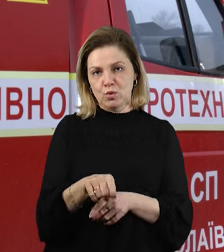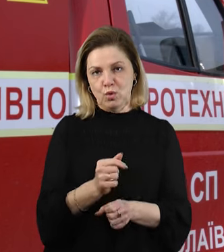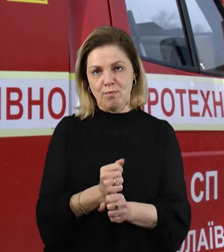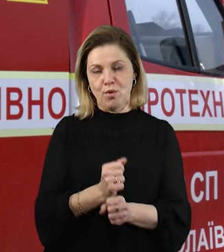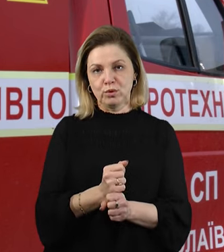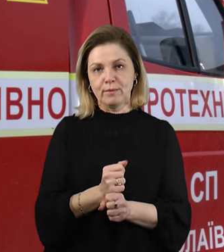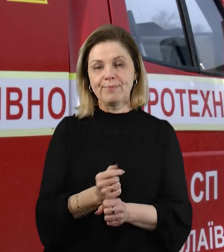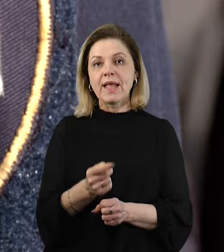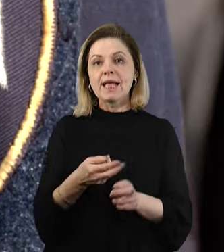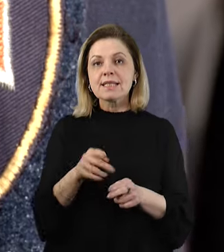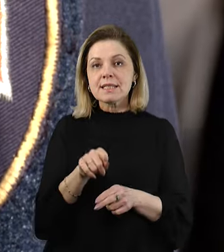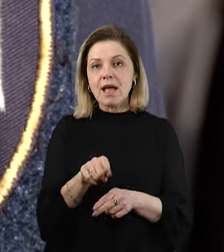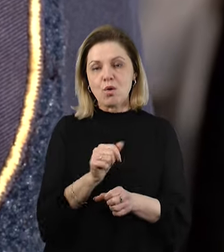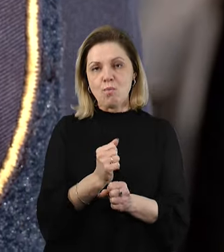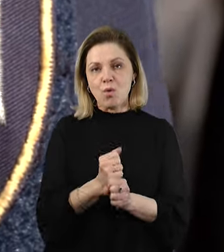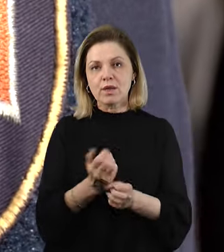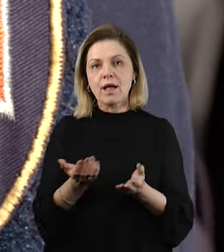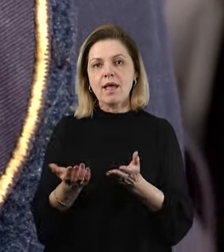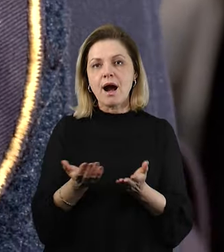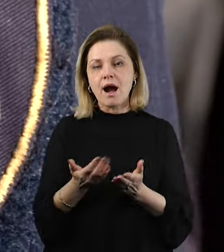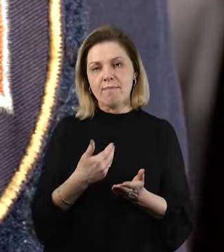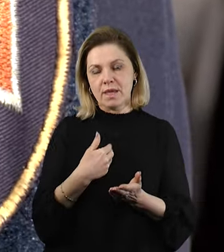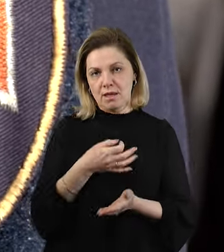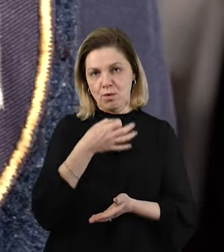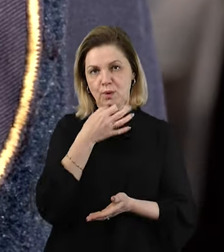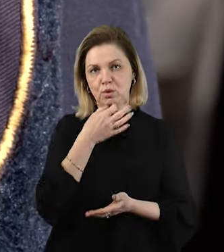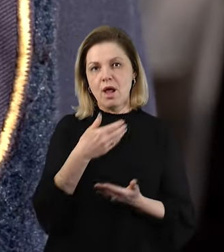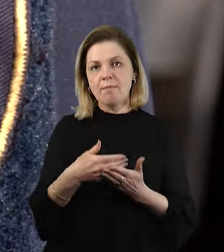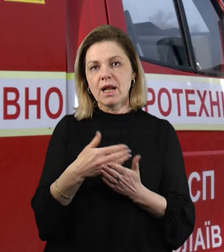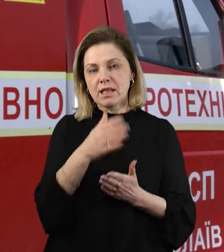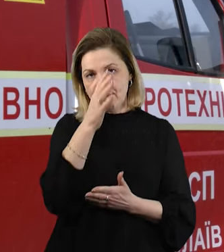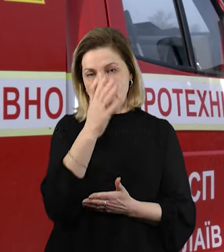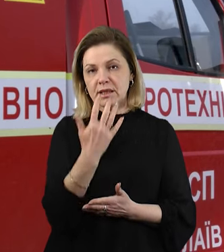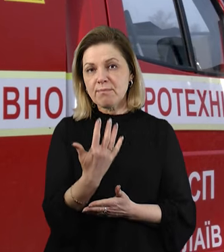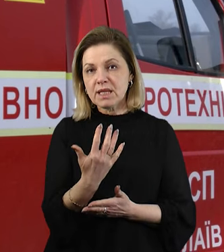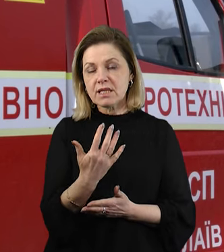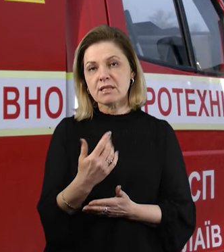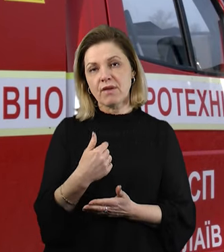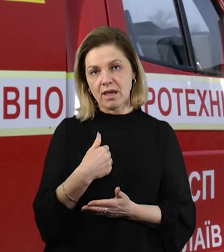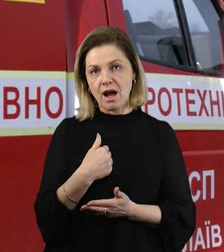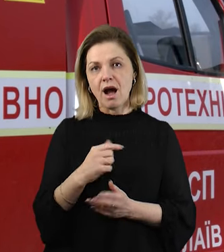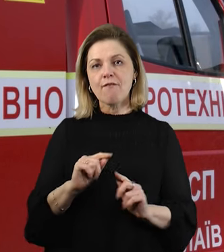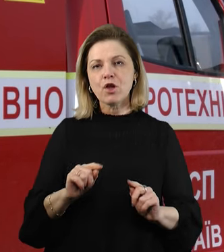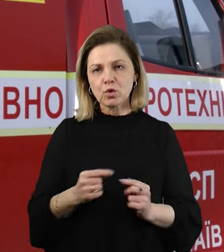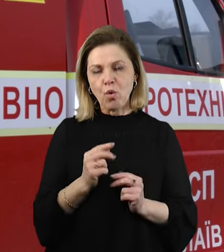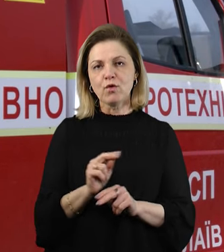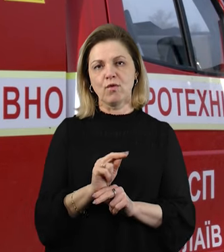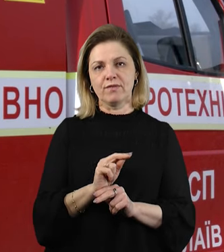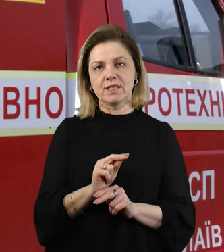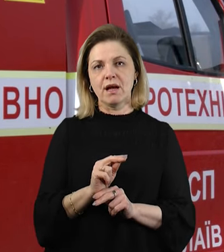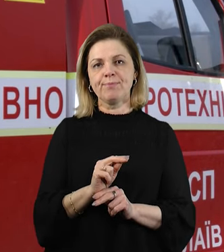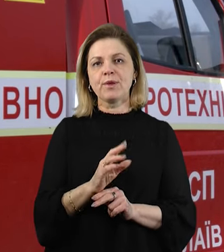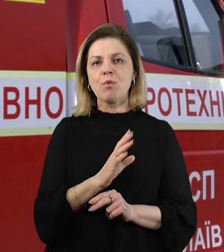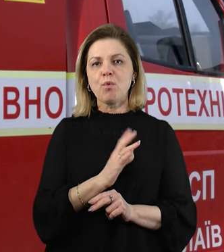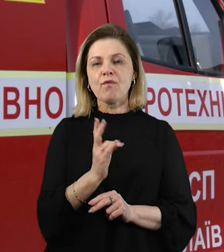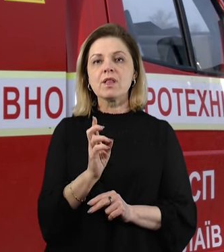Це робота, яка мені доподобає. Близько п'яти місяців я відновлювався. Відновлювався,